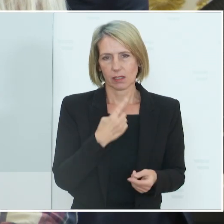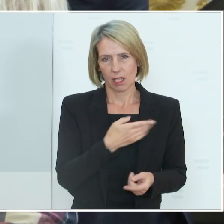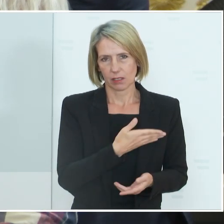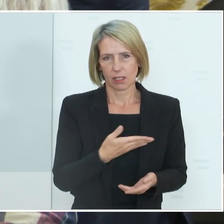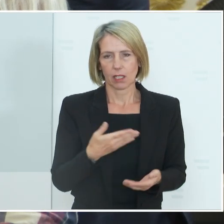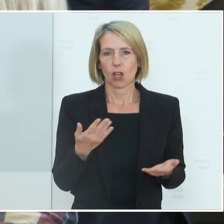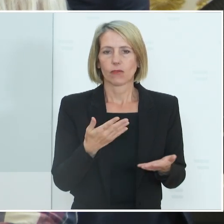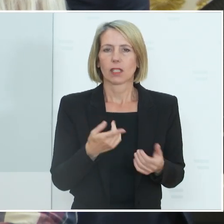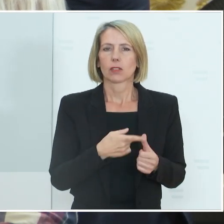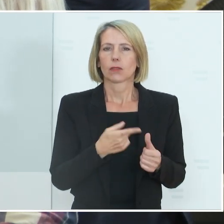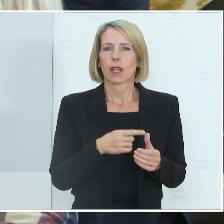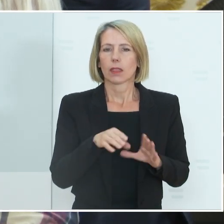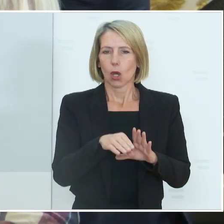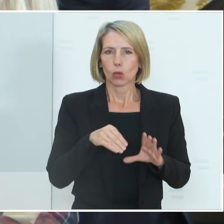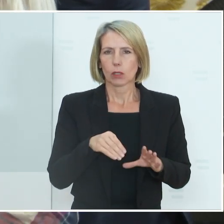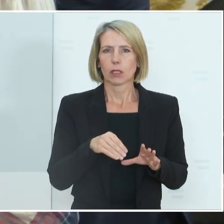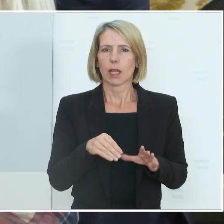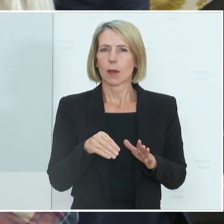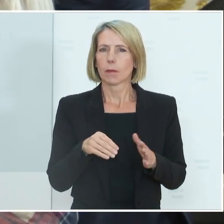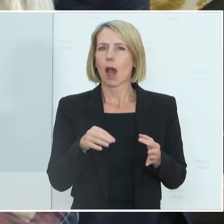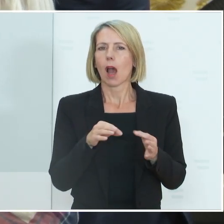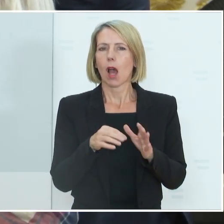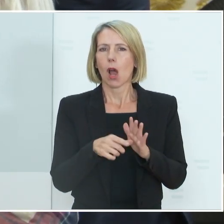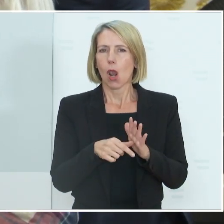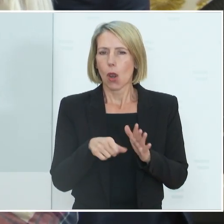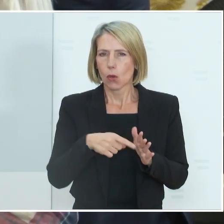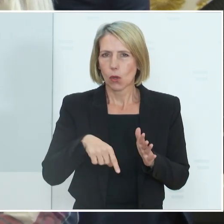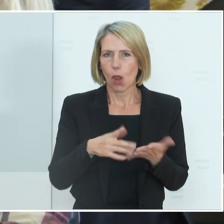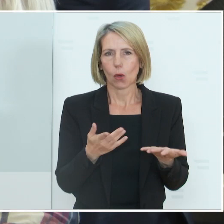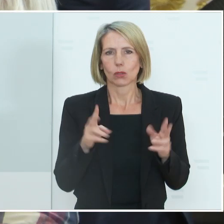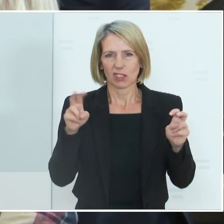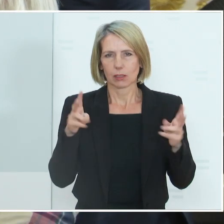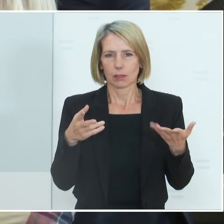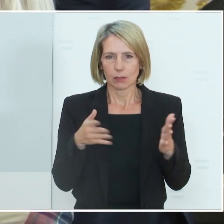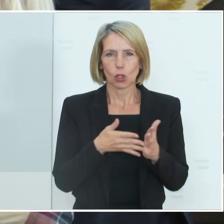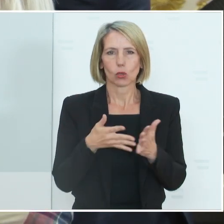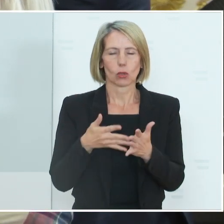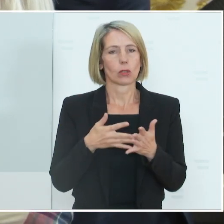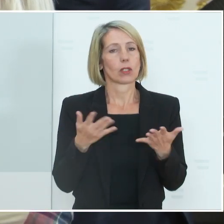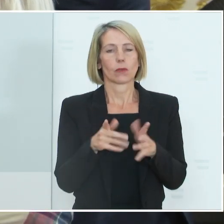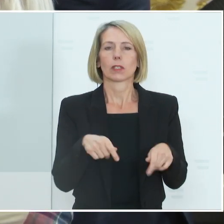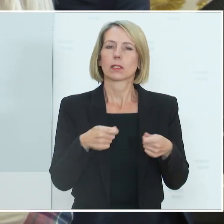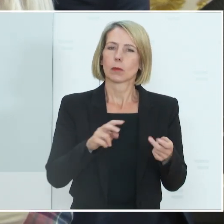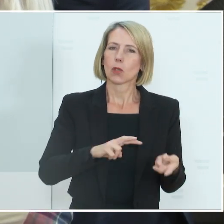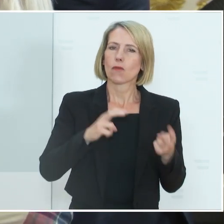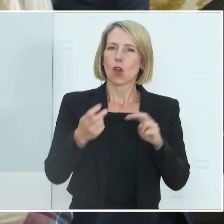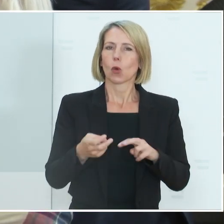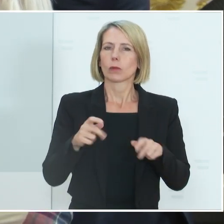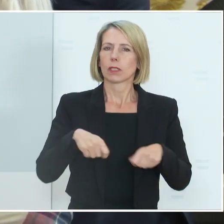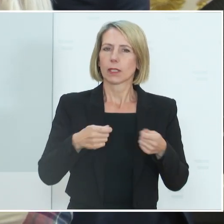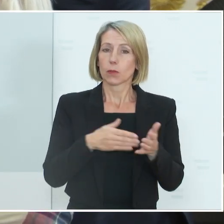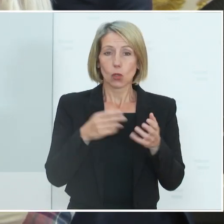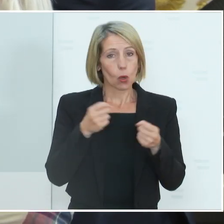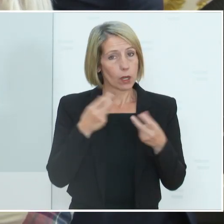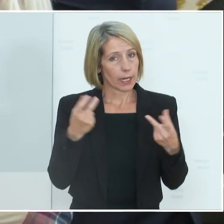passiert eigentlich, wenn der Unternehmer lückenlos kontrolliert? Kann das wiederum zu viel sein oder gibt es da in der Umsetzung irgendwelche Klärung noch?